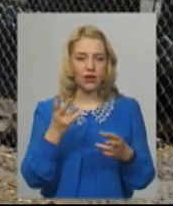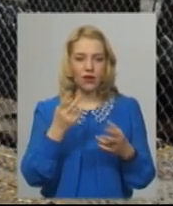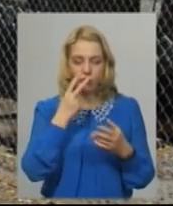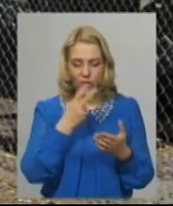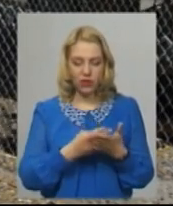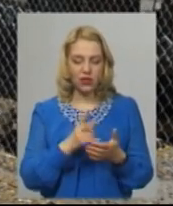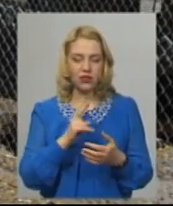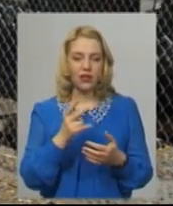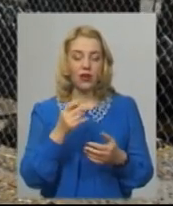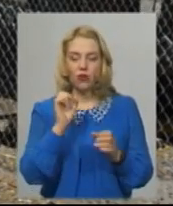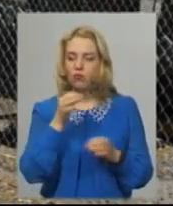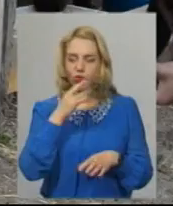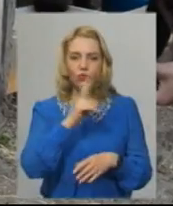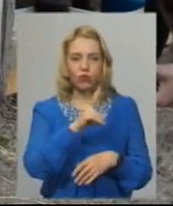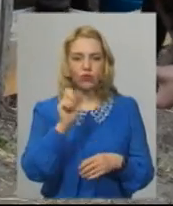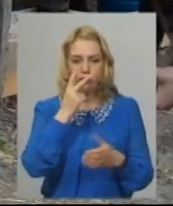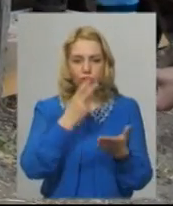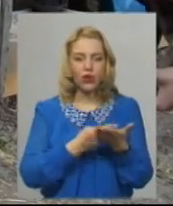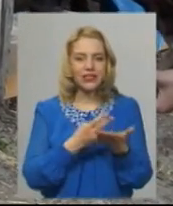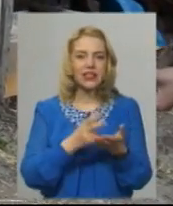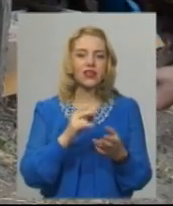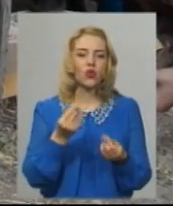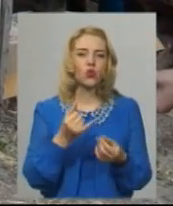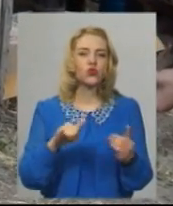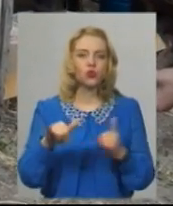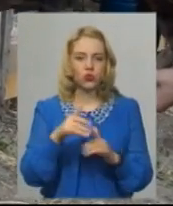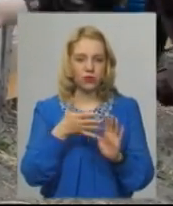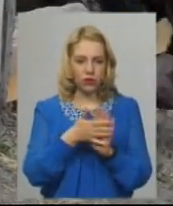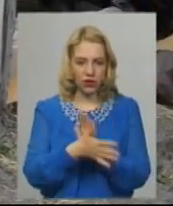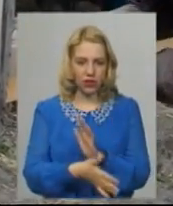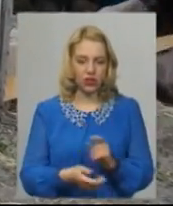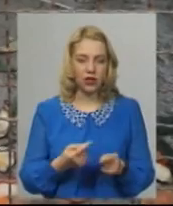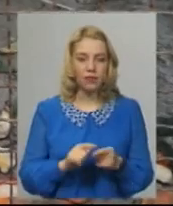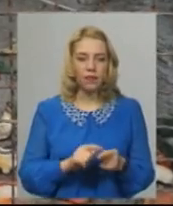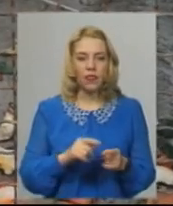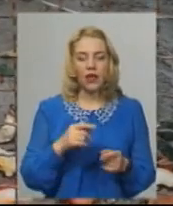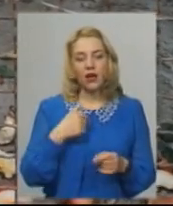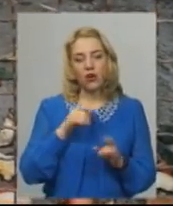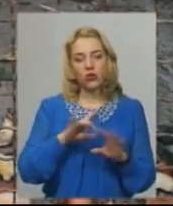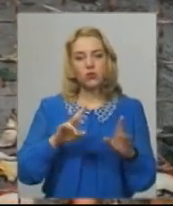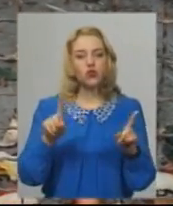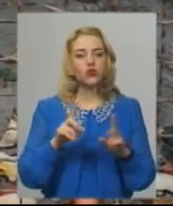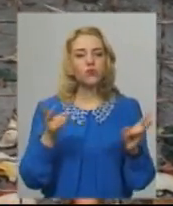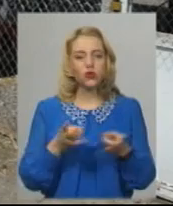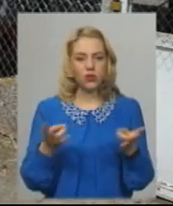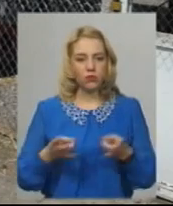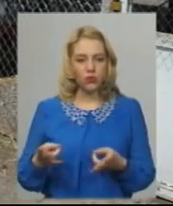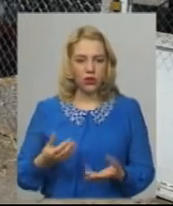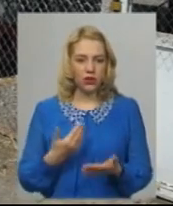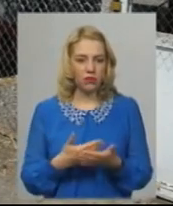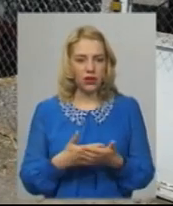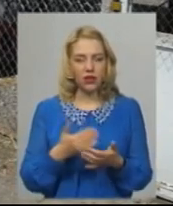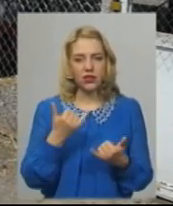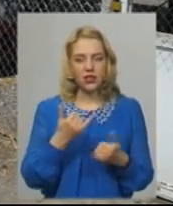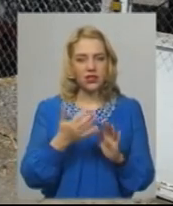надійшло і куди вони були потрачені. Сергій Пальохін розповідає, чого саме потребують жителі реабілітаційного центру. Зараз